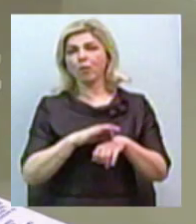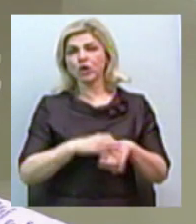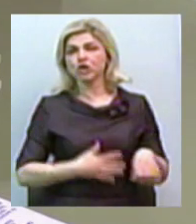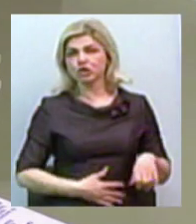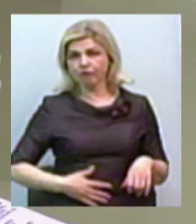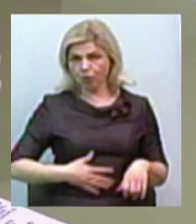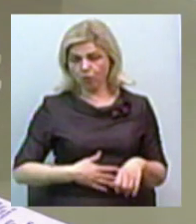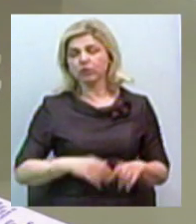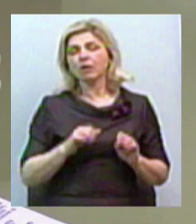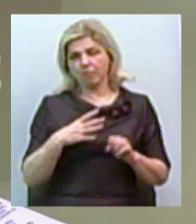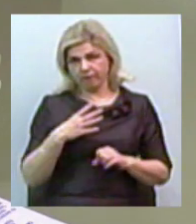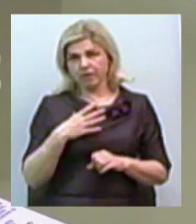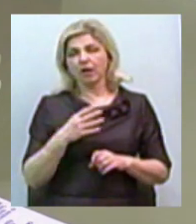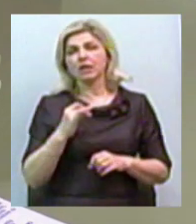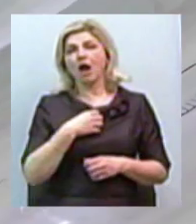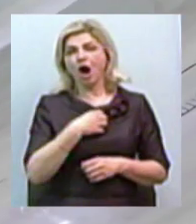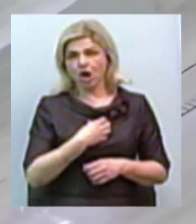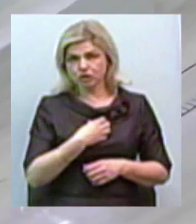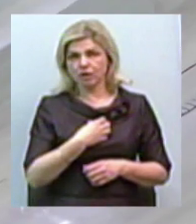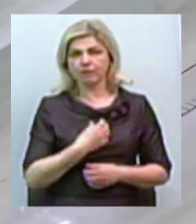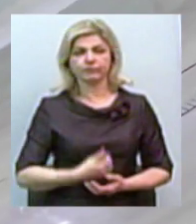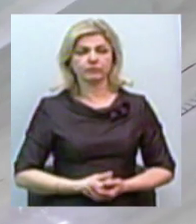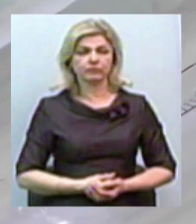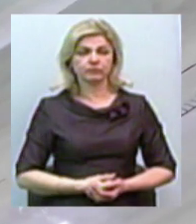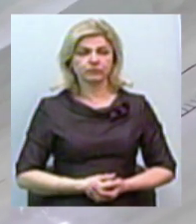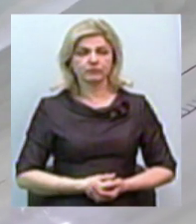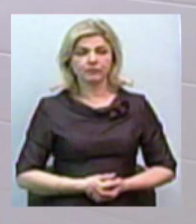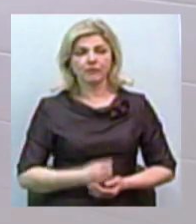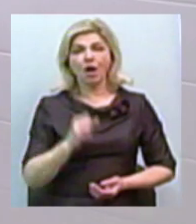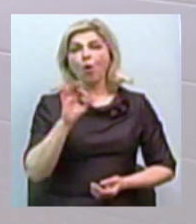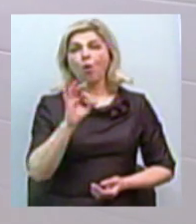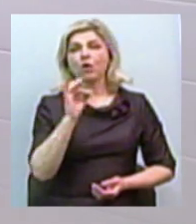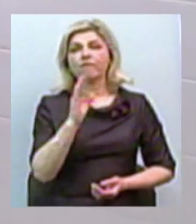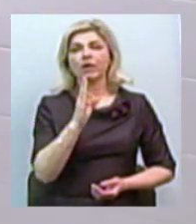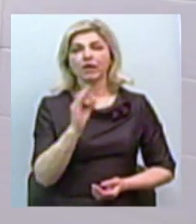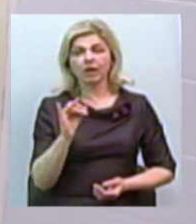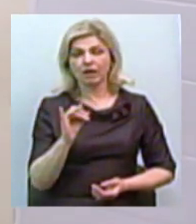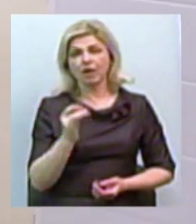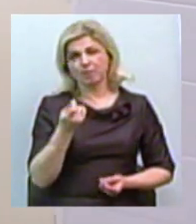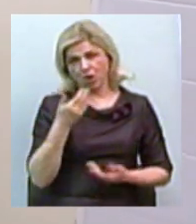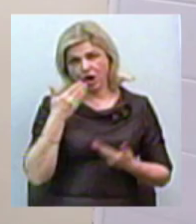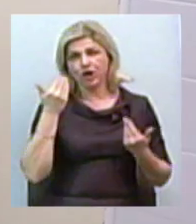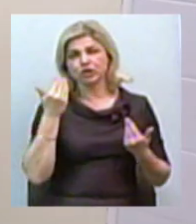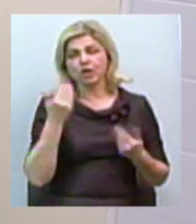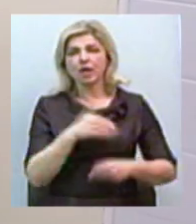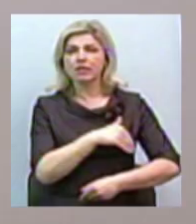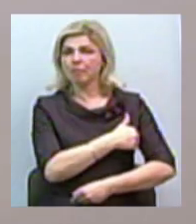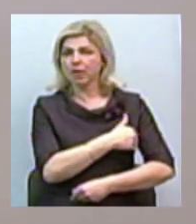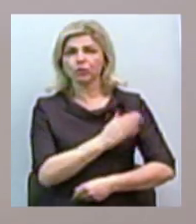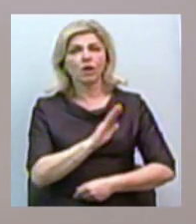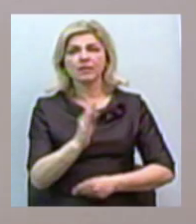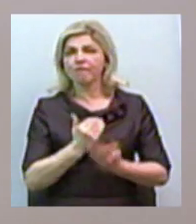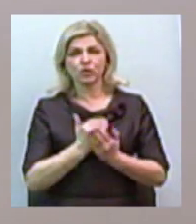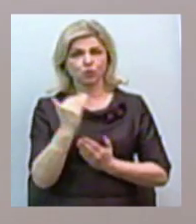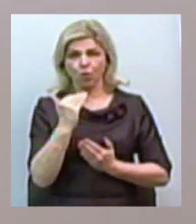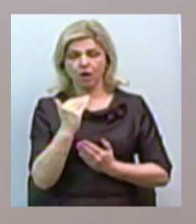спостерігатися, кашель. А горвої, воно протікає легше, температура не така висока,